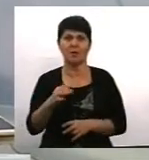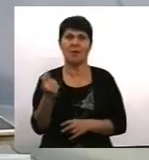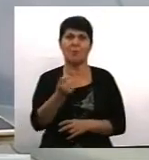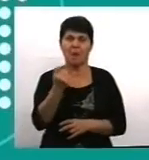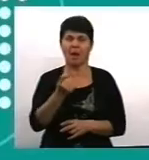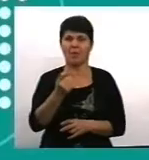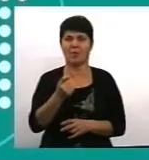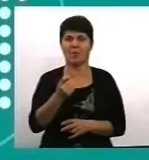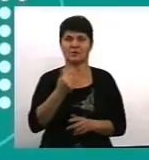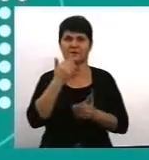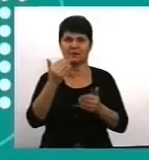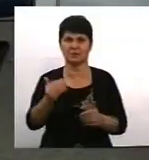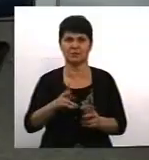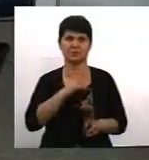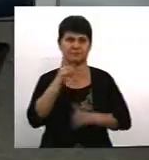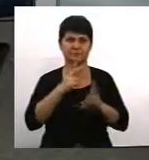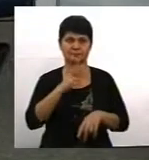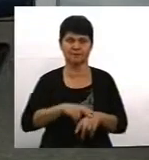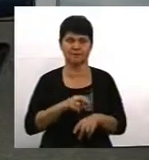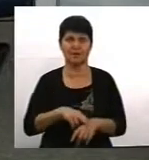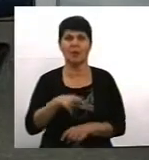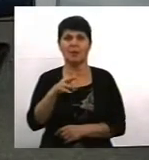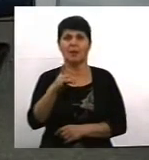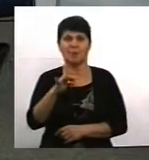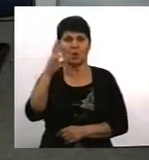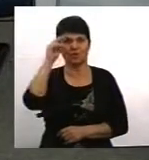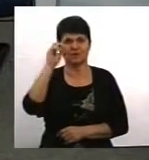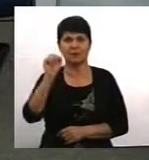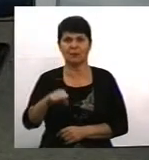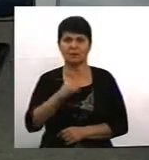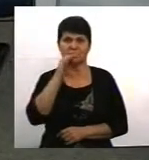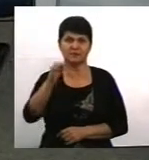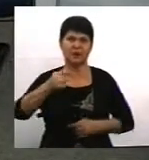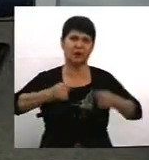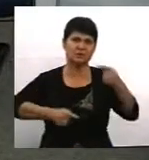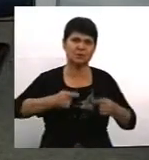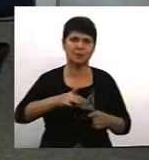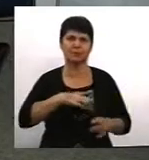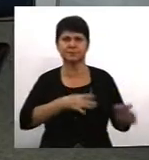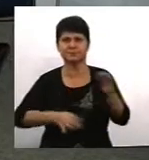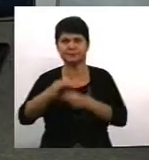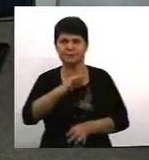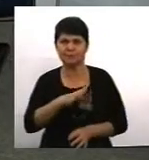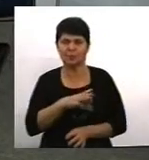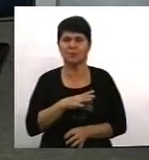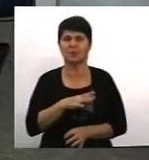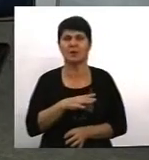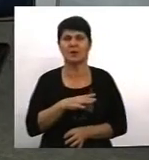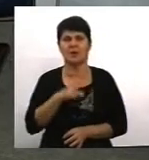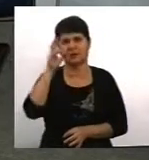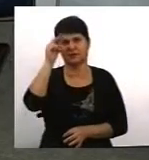'язано? Про цифри ми можемо говорити. Цифри оспорювалися. Тим паче це не цифри «Ластрада». Я думаю, це вони